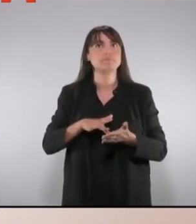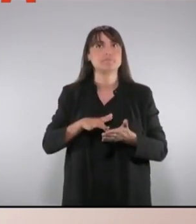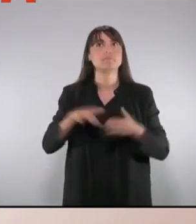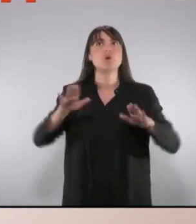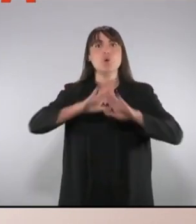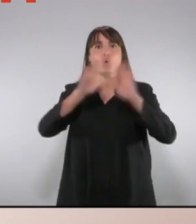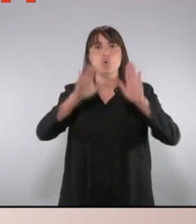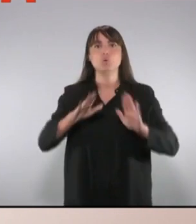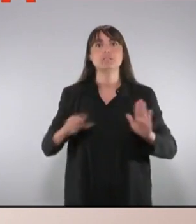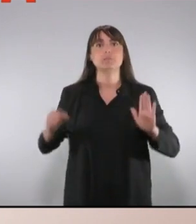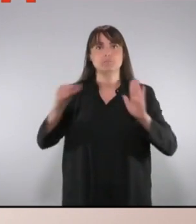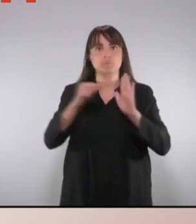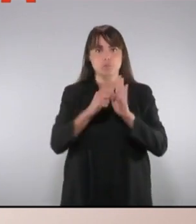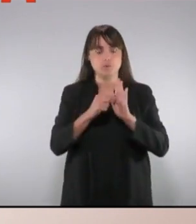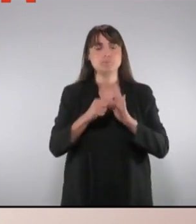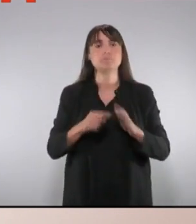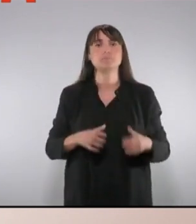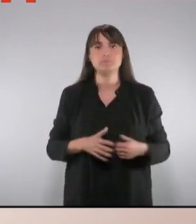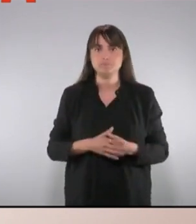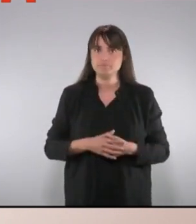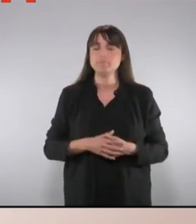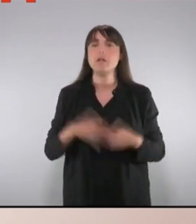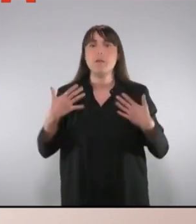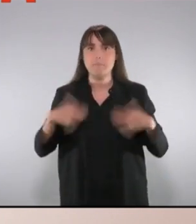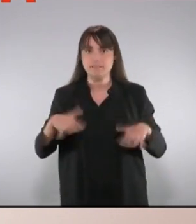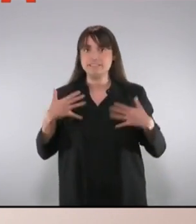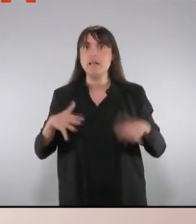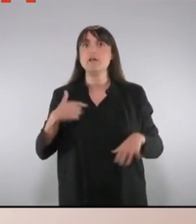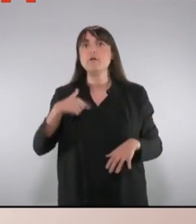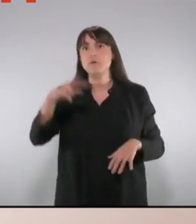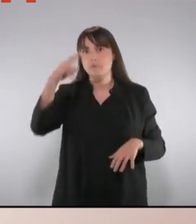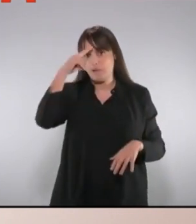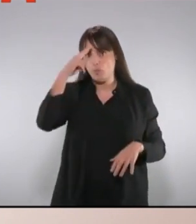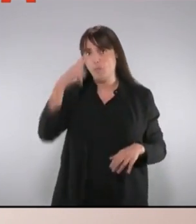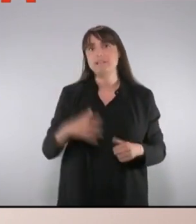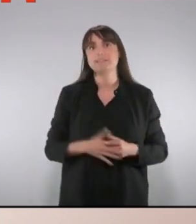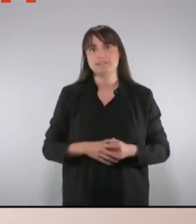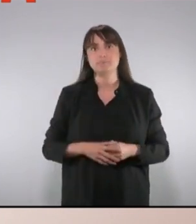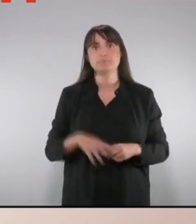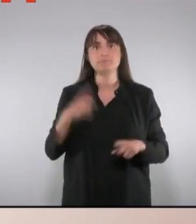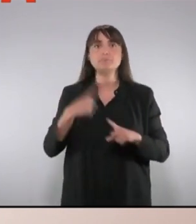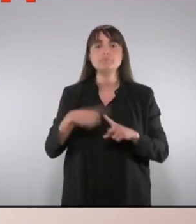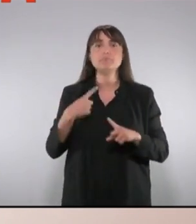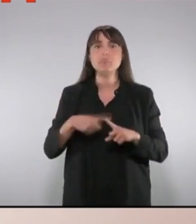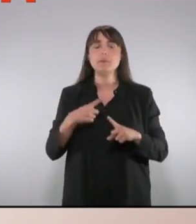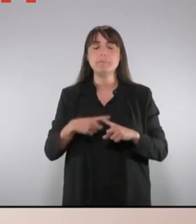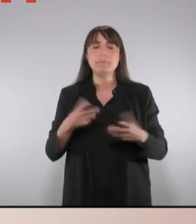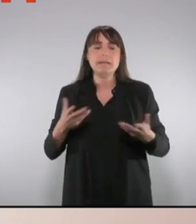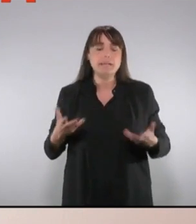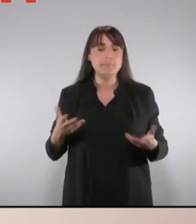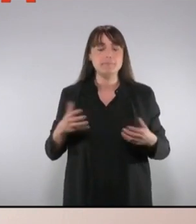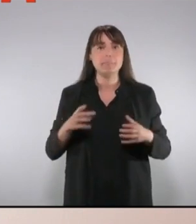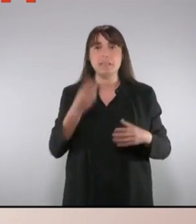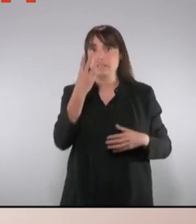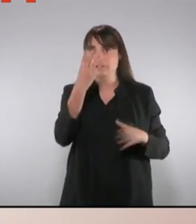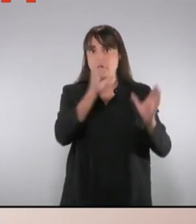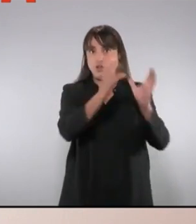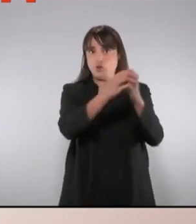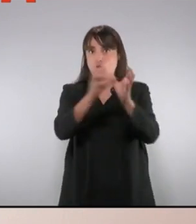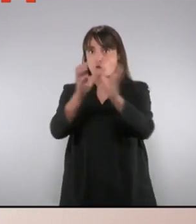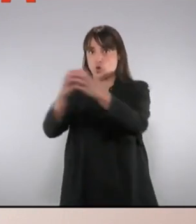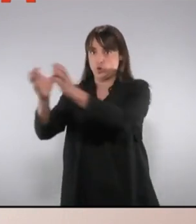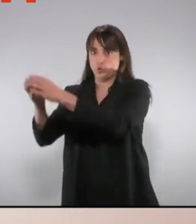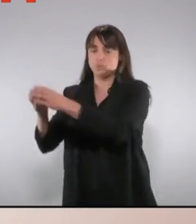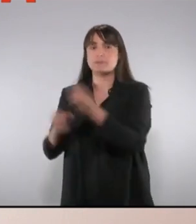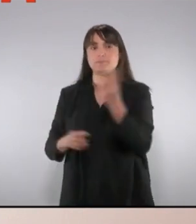entrem veritablement amb certa preocupació. És a més enllà de la voluntat d'aquests tres grups, d'entre la dreta